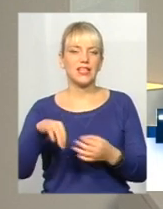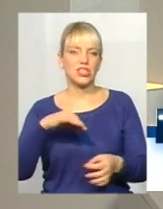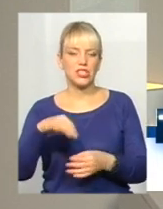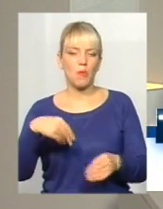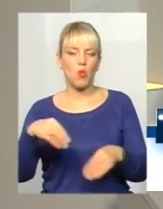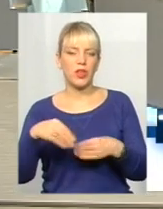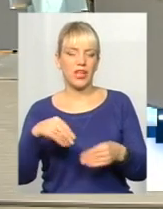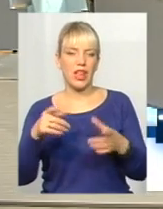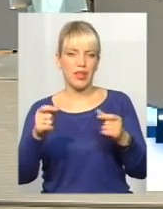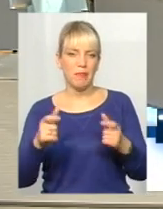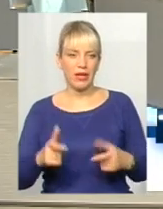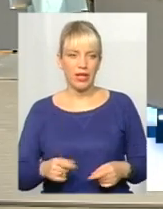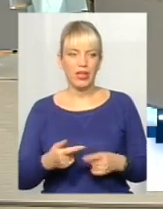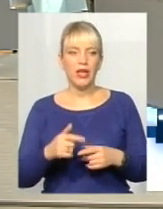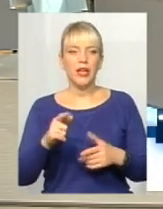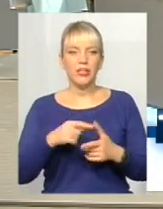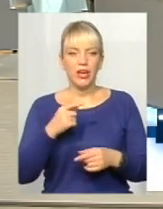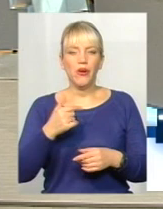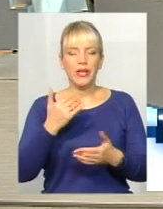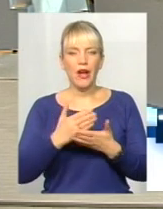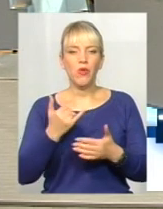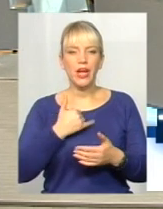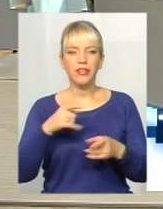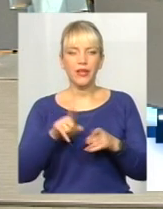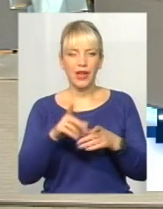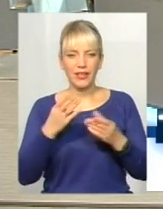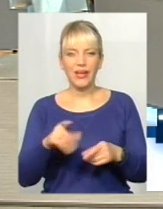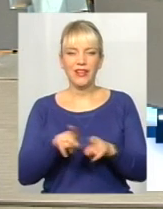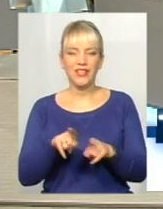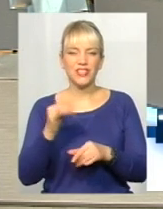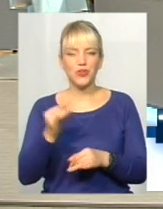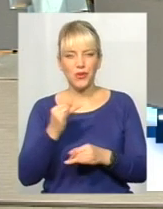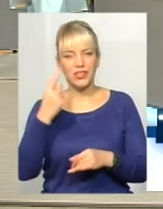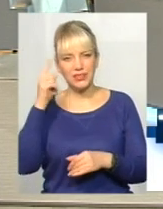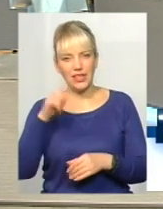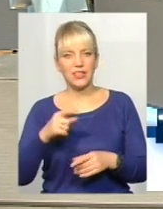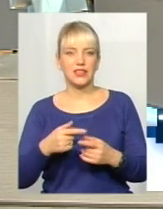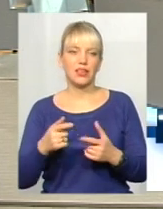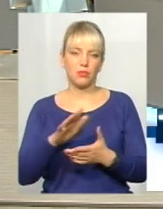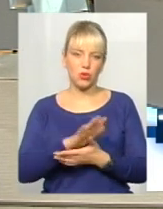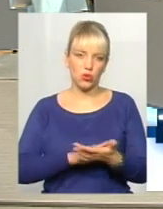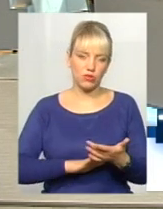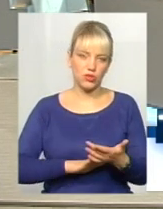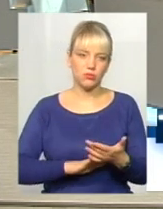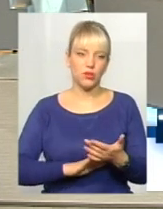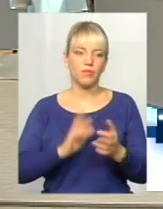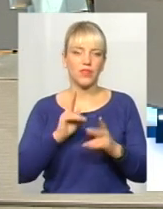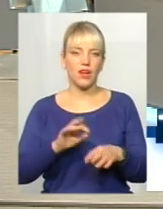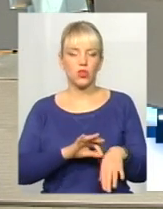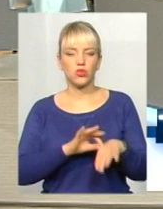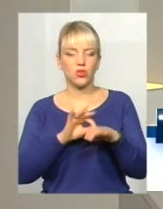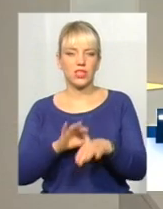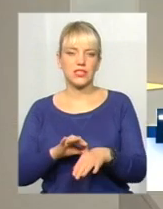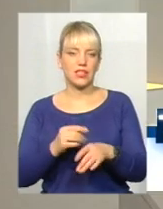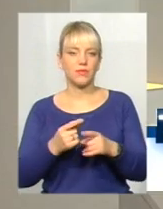І хотіла би запитати, чи є взагалі ще такі історії в нашому місті, можливо, пан Степан знає. І продовжуємо, все ж таки, як донести до